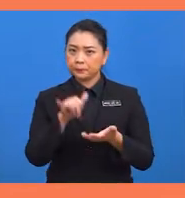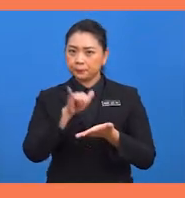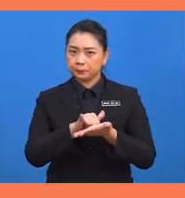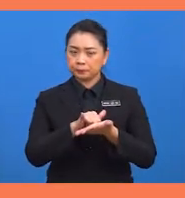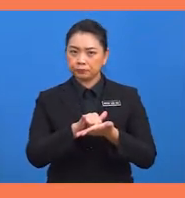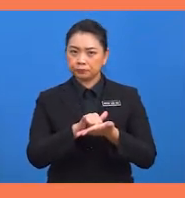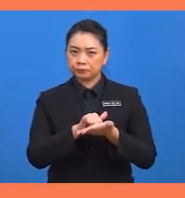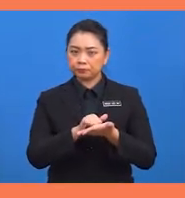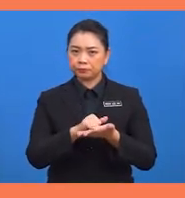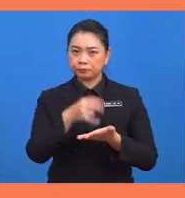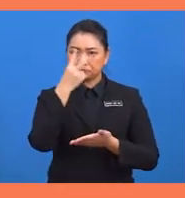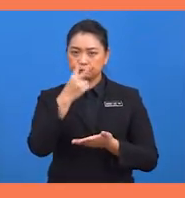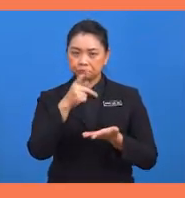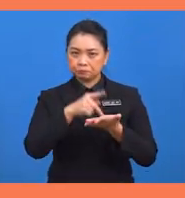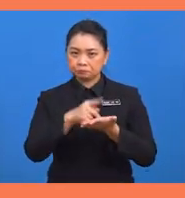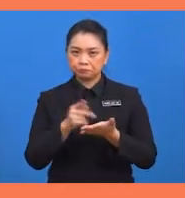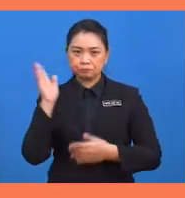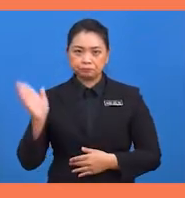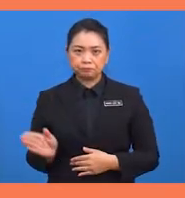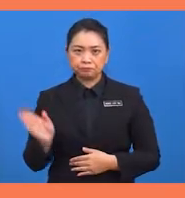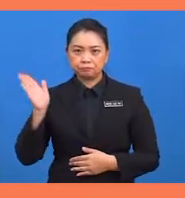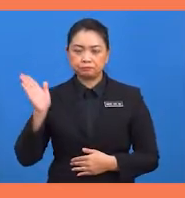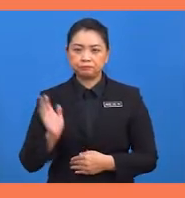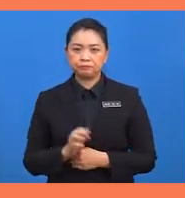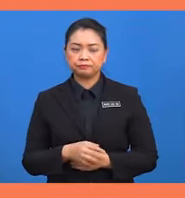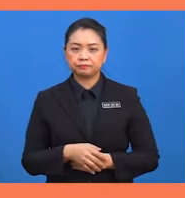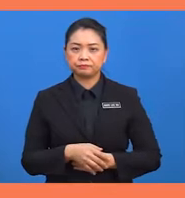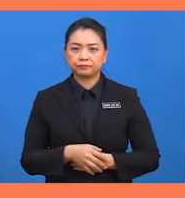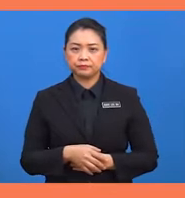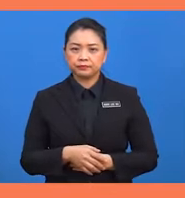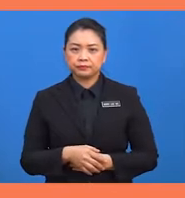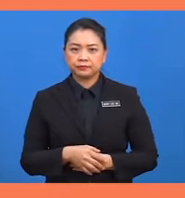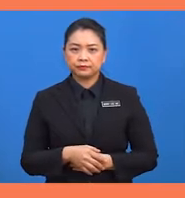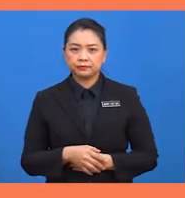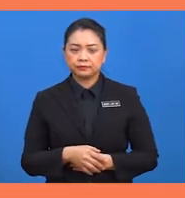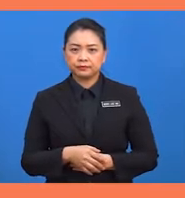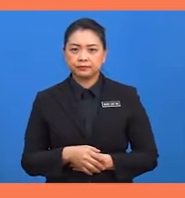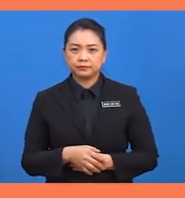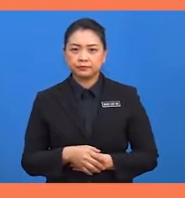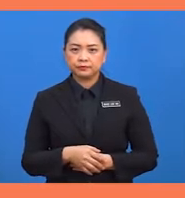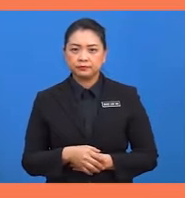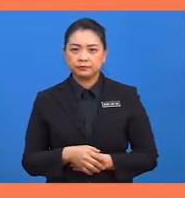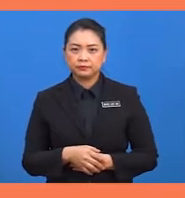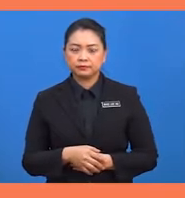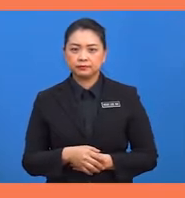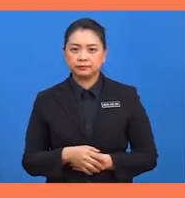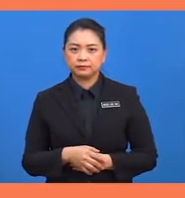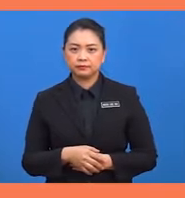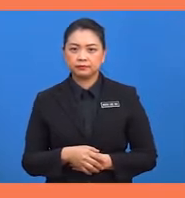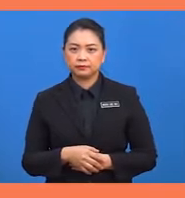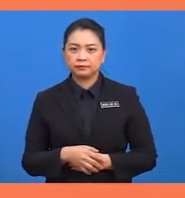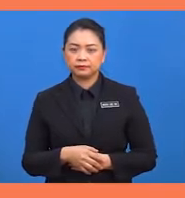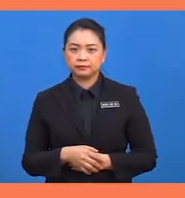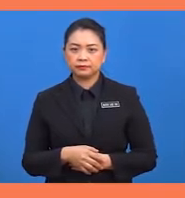Dengan itu, kurungan 8 tambah X tutup kurungan kuasa 2 sama dengan 12 kuasa 2